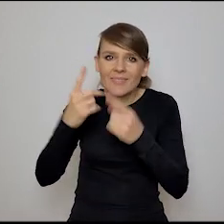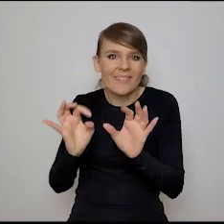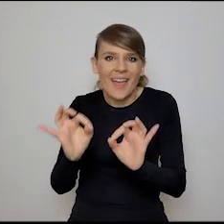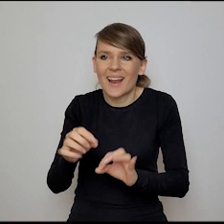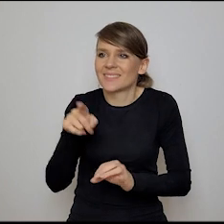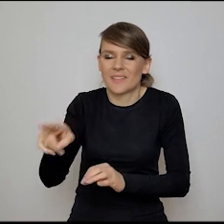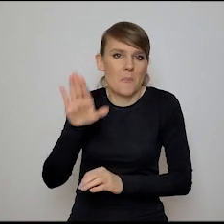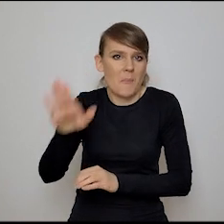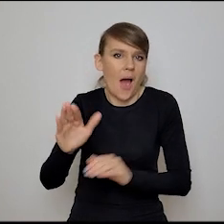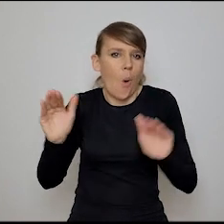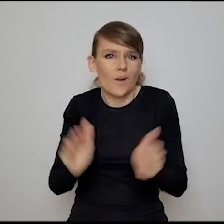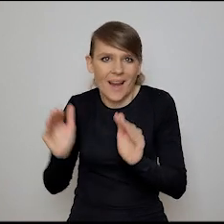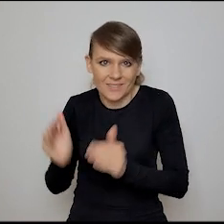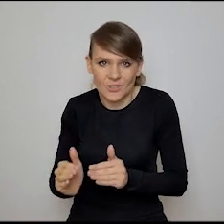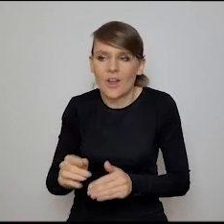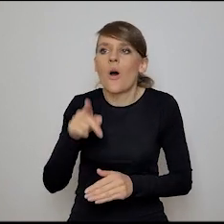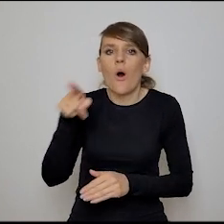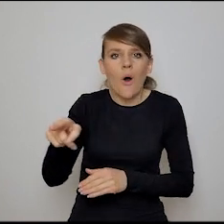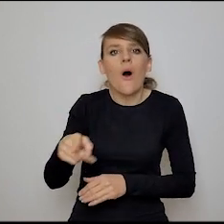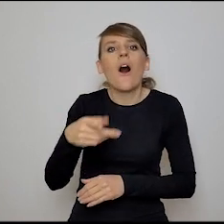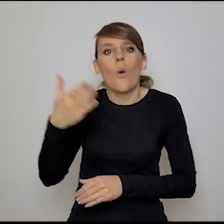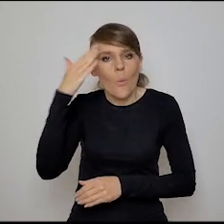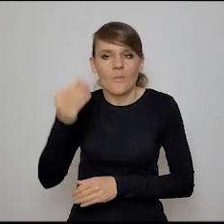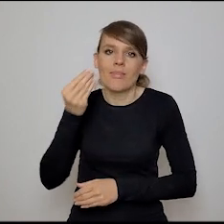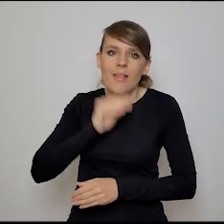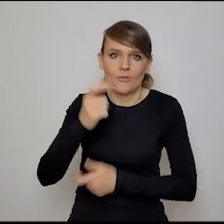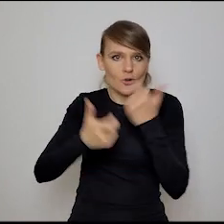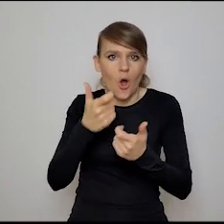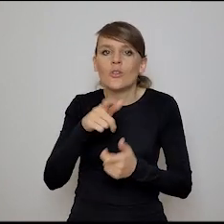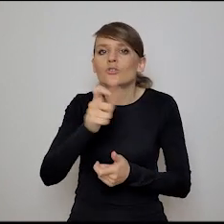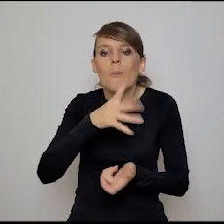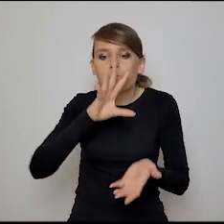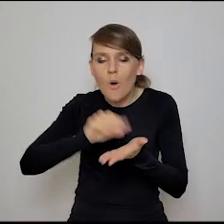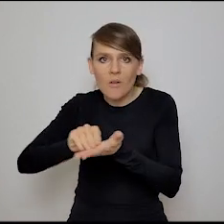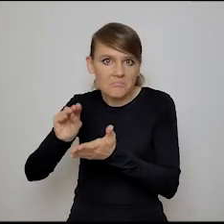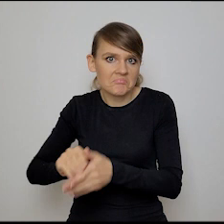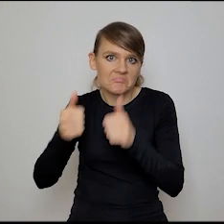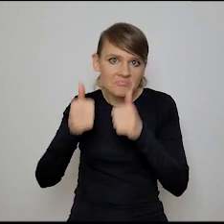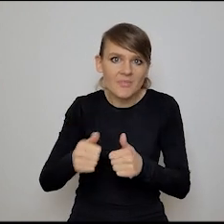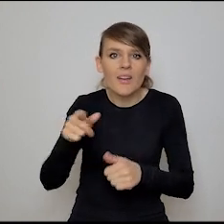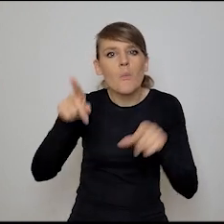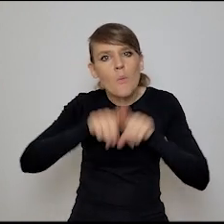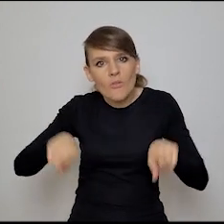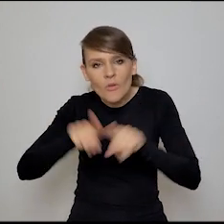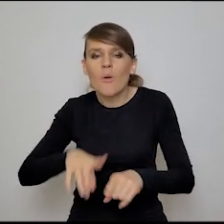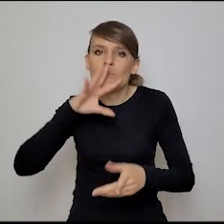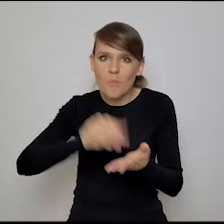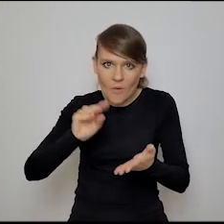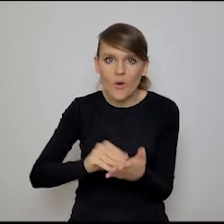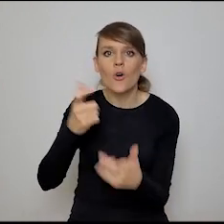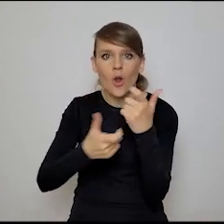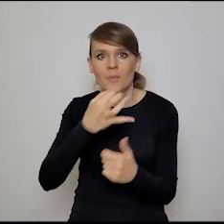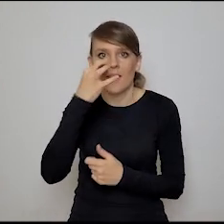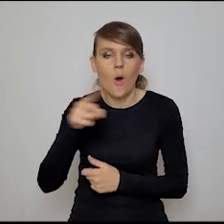proste ograniczenia. Robi dużo lepiej to, co jest powtarzalne, okej. Dużo lepiej to jest monotonne, powtarzalne, rutynowe.